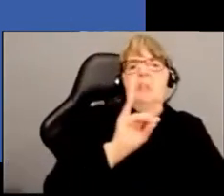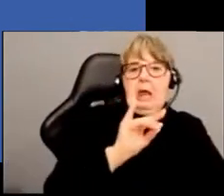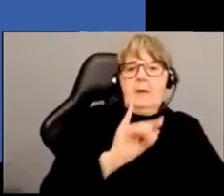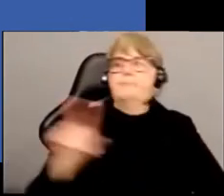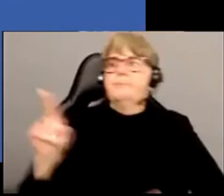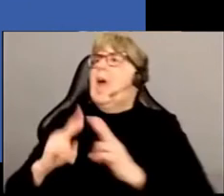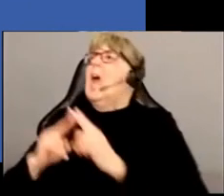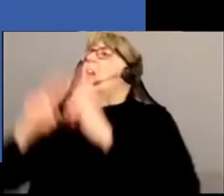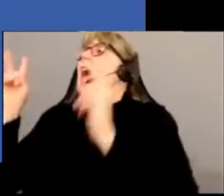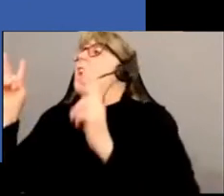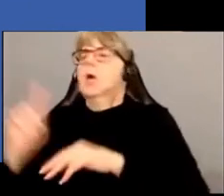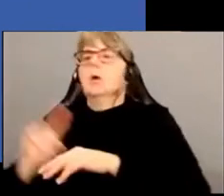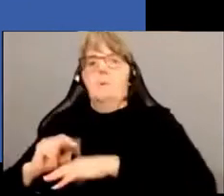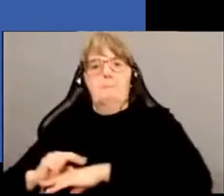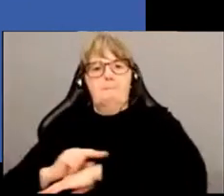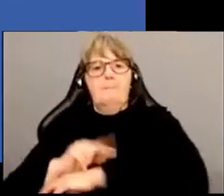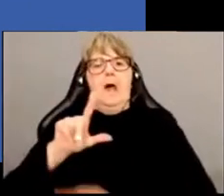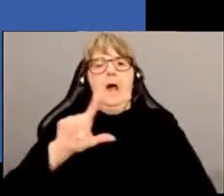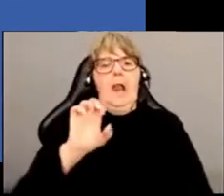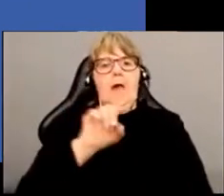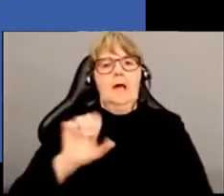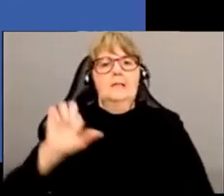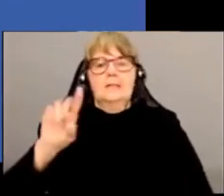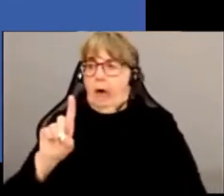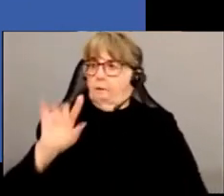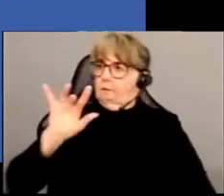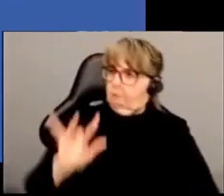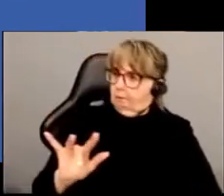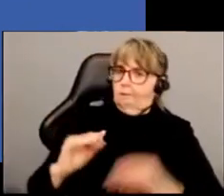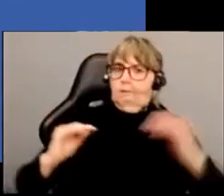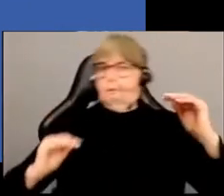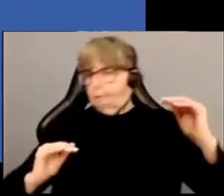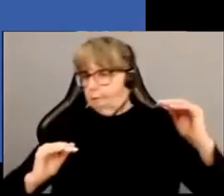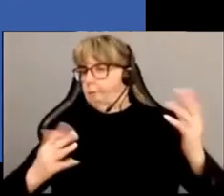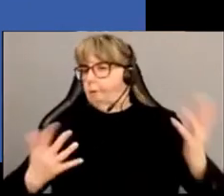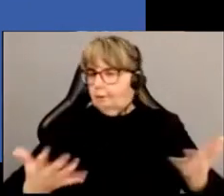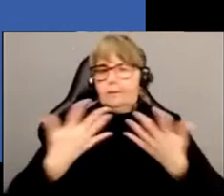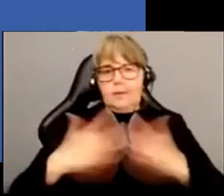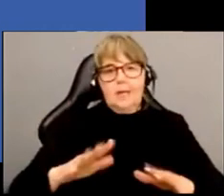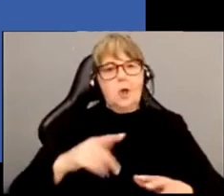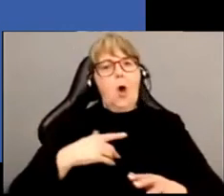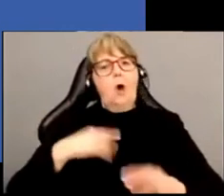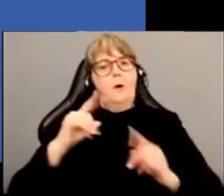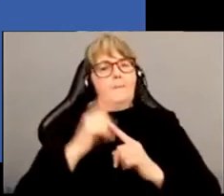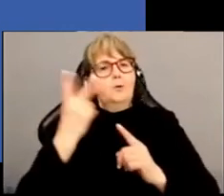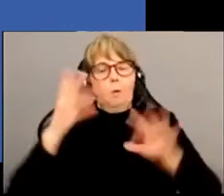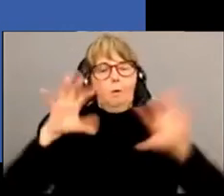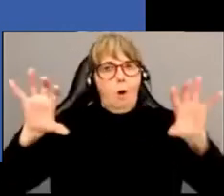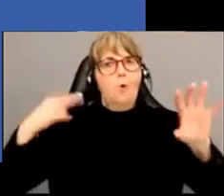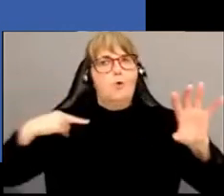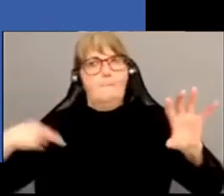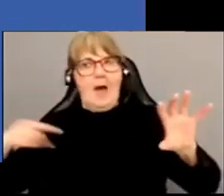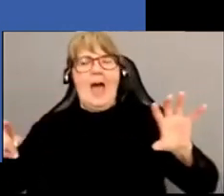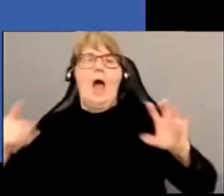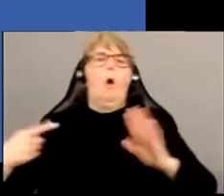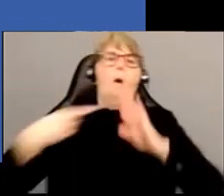être plutôt un lézard, et donc il y des correspondances assez intéressantes entre ces deux dimensions qui sont mobilisées pour structurer finalement les